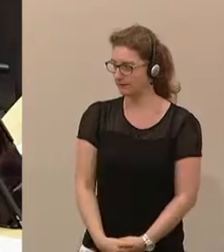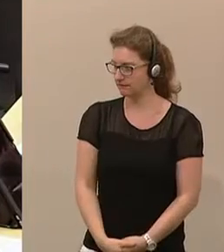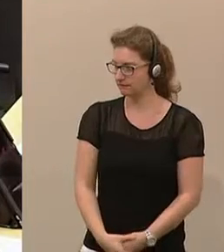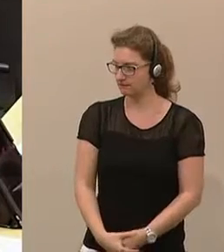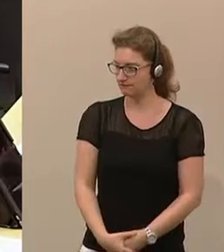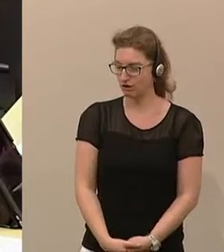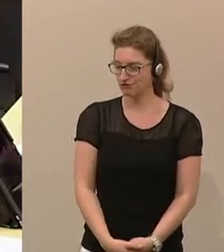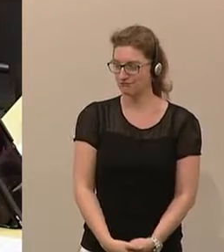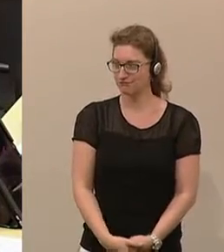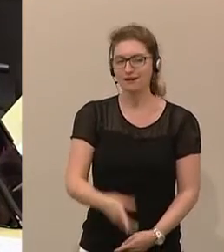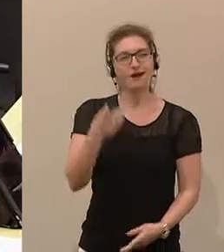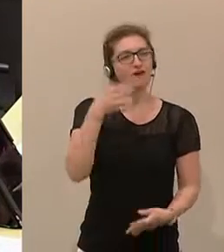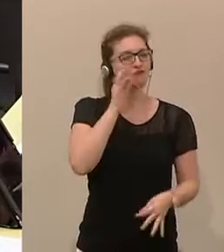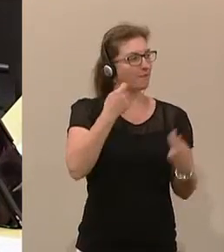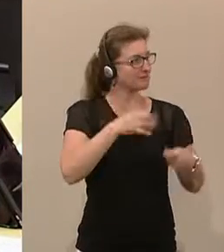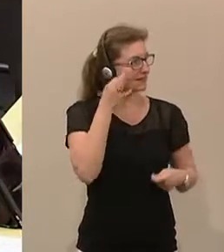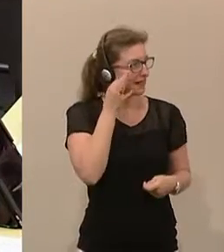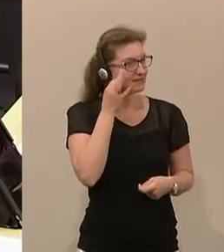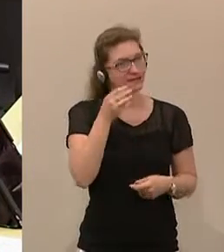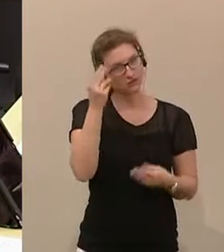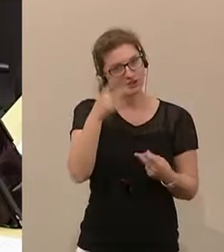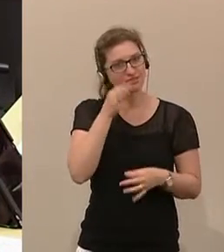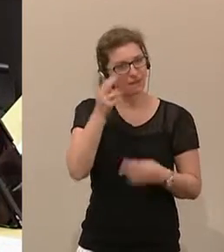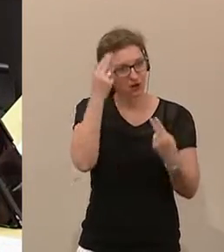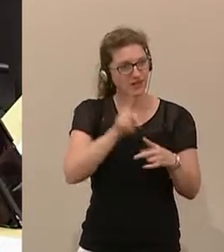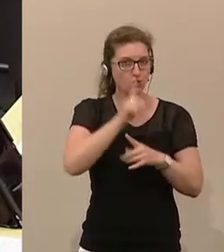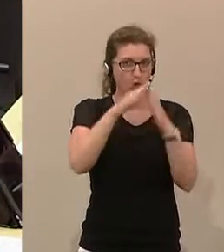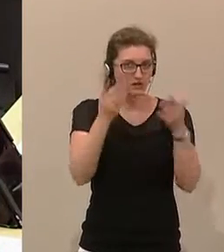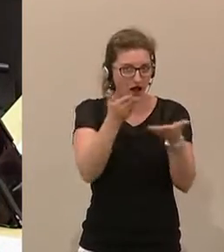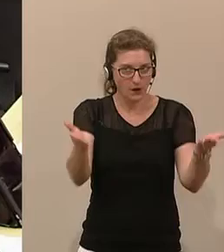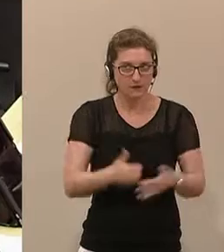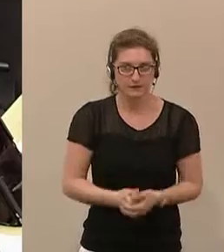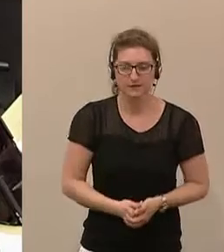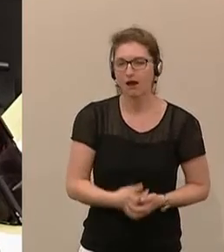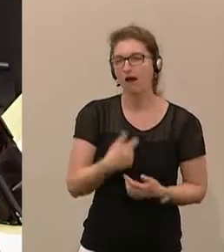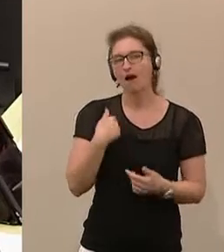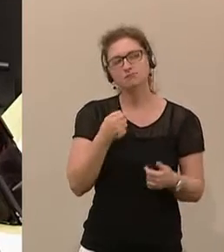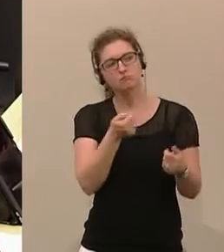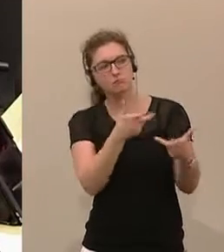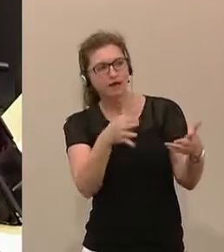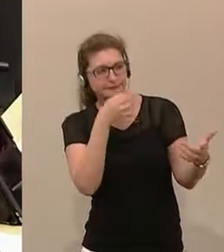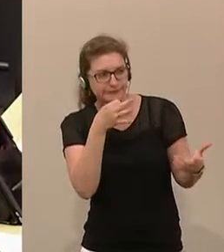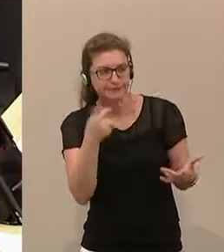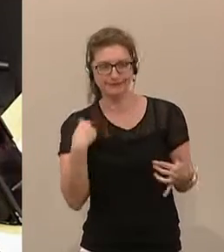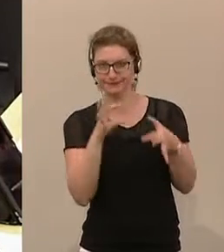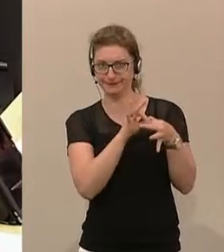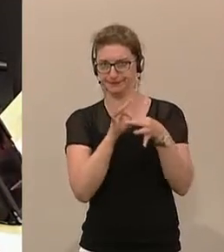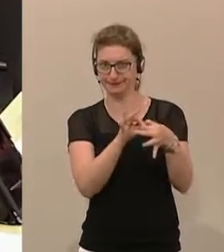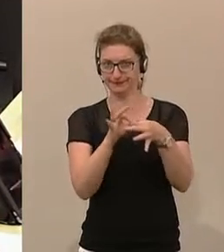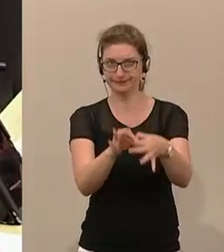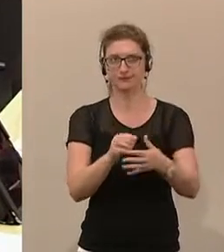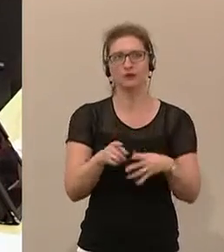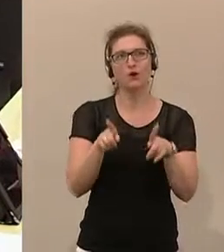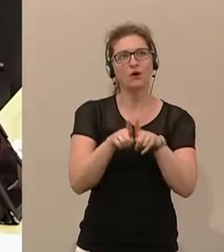Und zu Wort gemeldet hat sich nun Volksanwältin Gertrude Brineck. Ich darf auf ein paar Wortmeldungen Bezug nehmen und mich auch